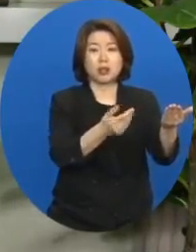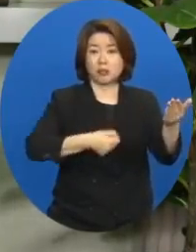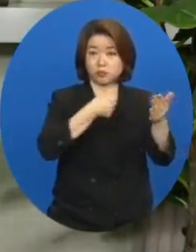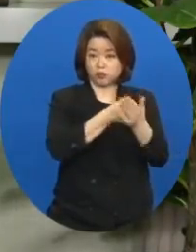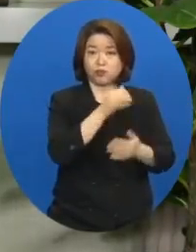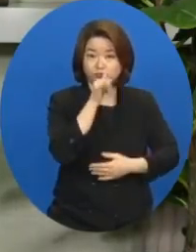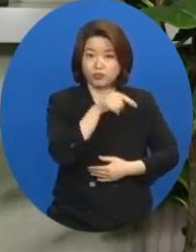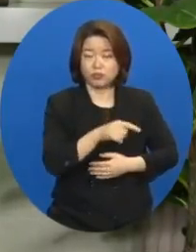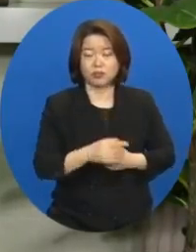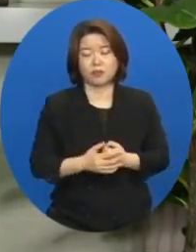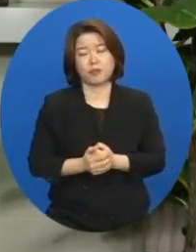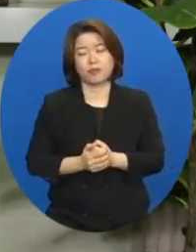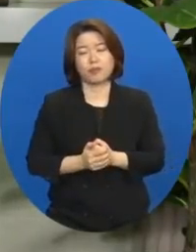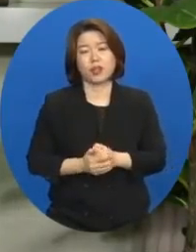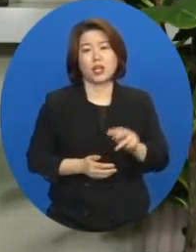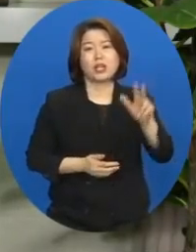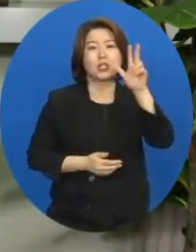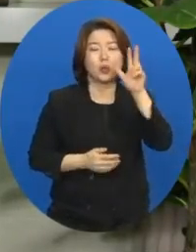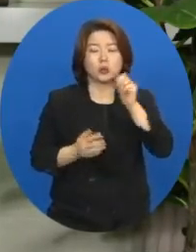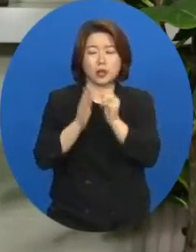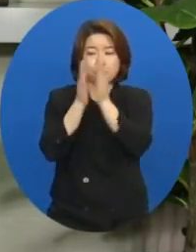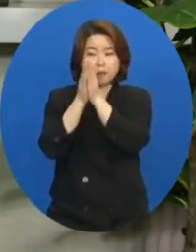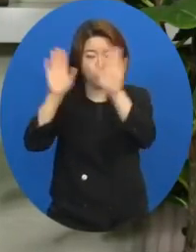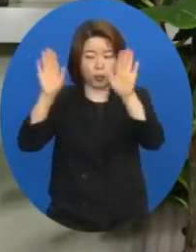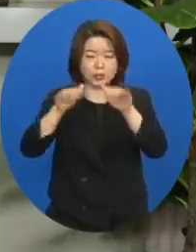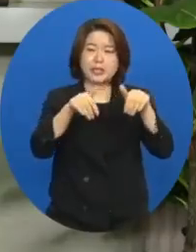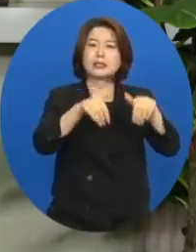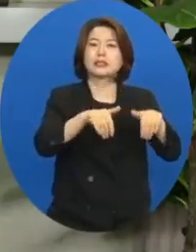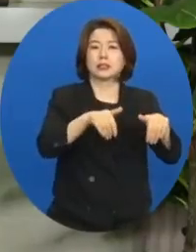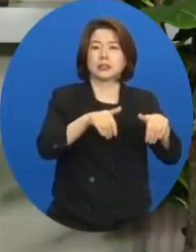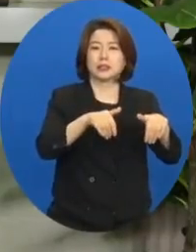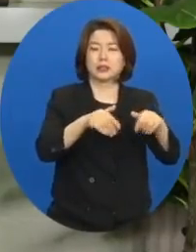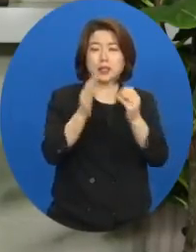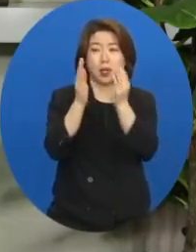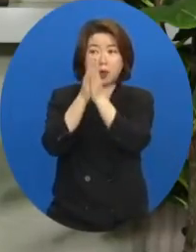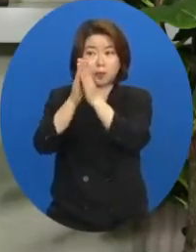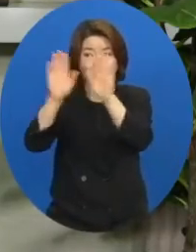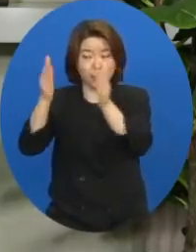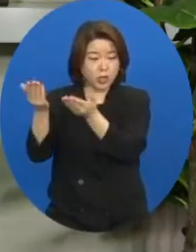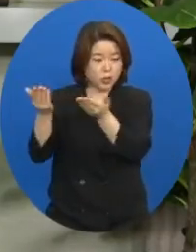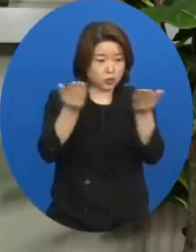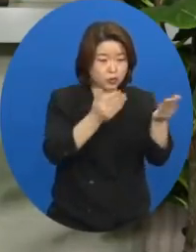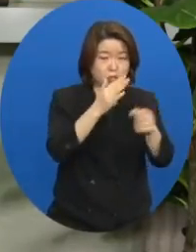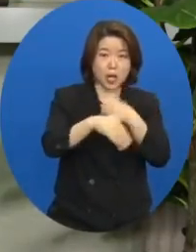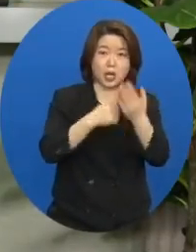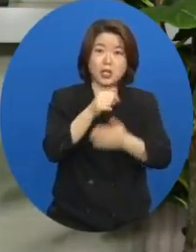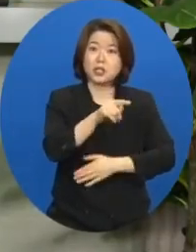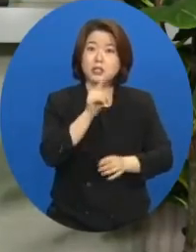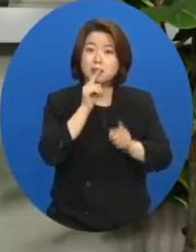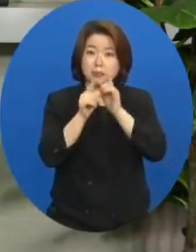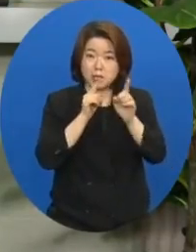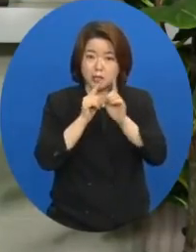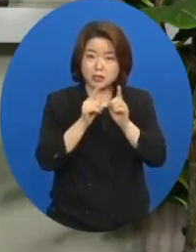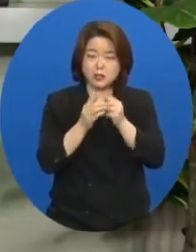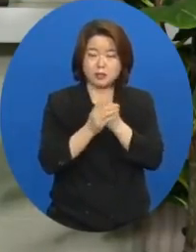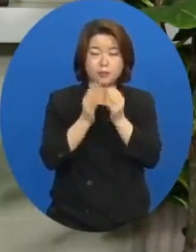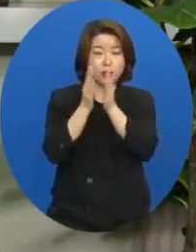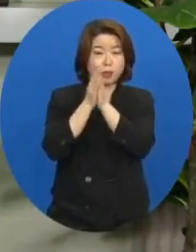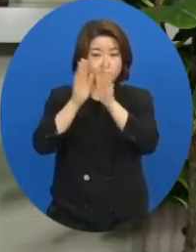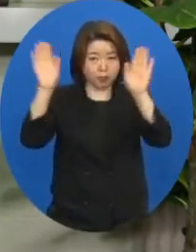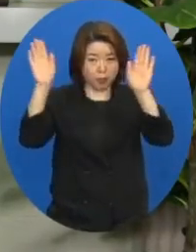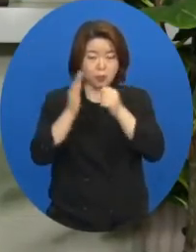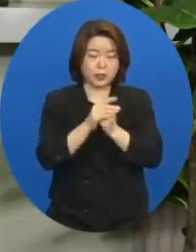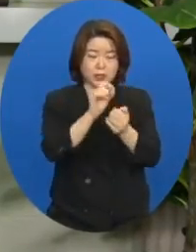여호수와는 모세의 시종이었기 때문에 모세에게 주신 하나님의 이 말씀을 모세가